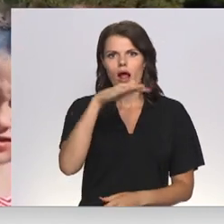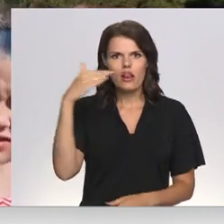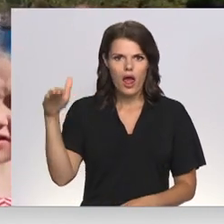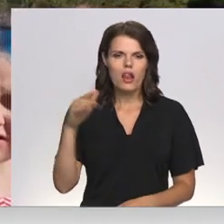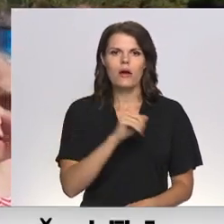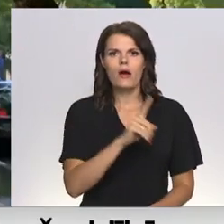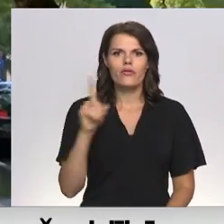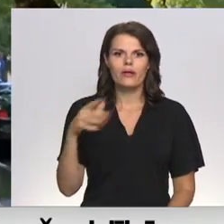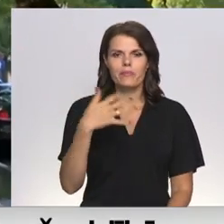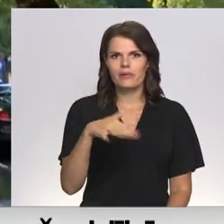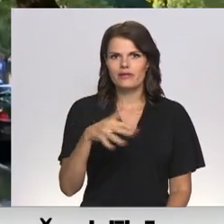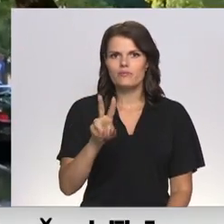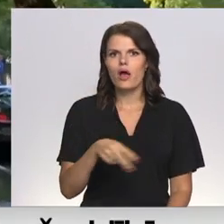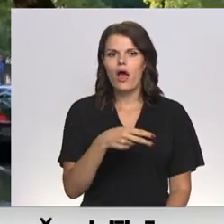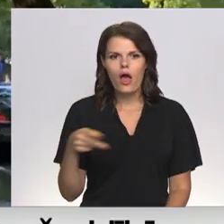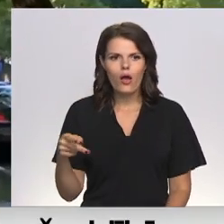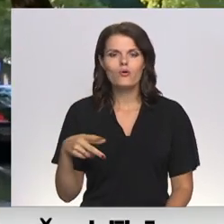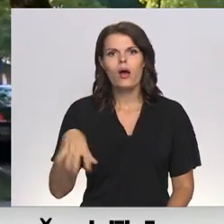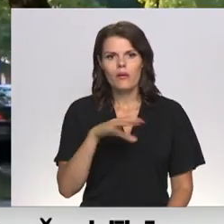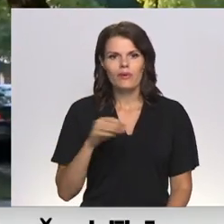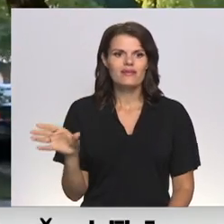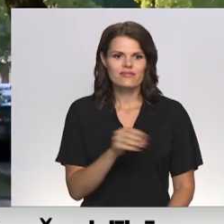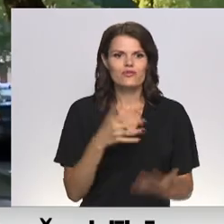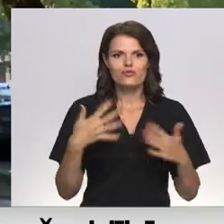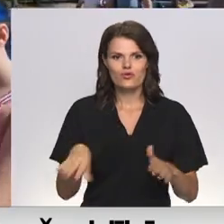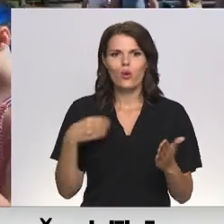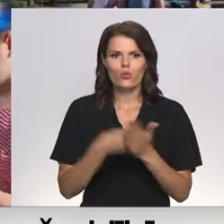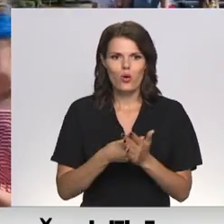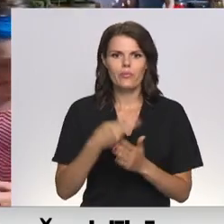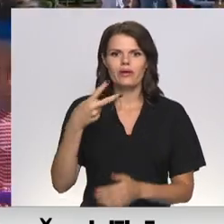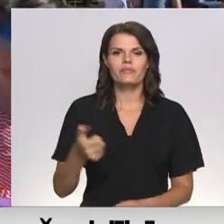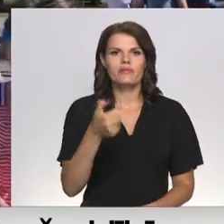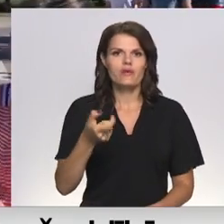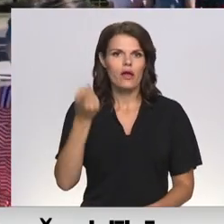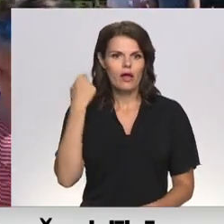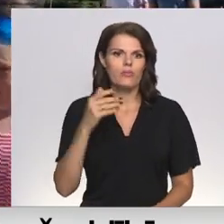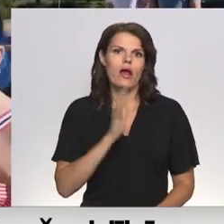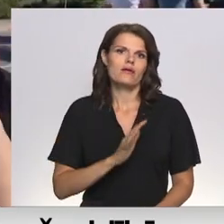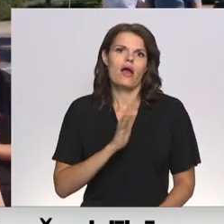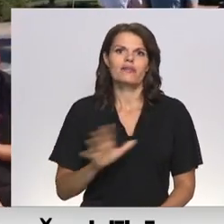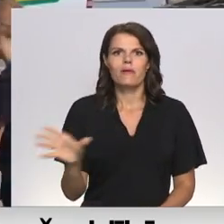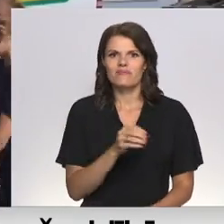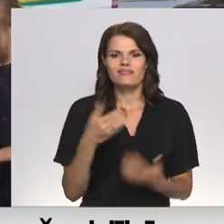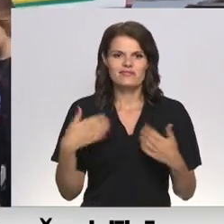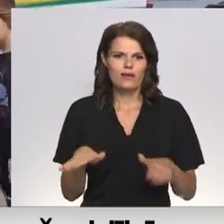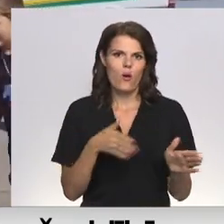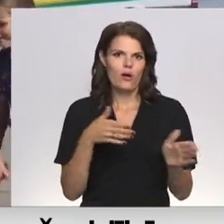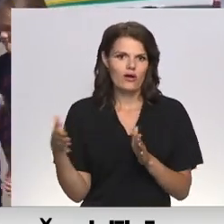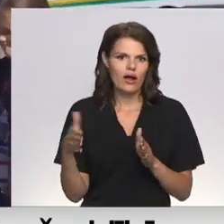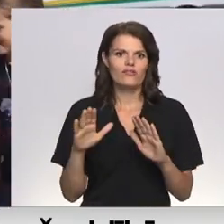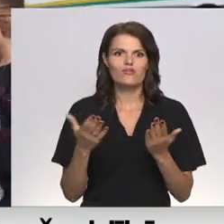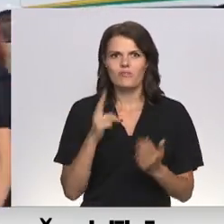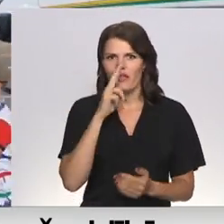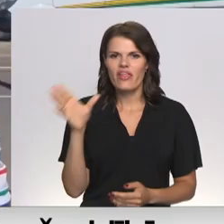eiro. Mēs, principā, jau visas lietas sapirkām 20 apkaļ. Mēs jau tikai gaidām, mums jau visi gatavs. Taču ne visiem